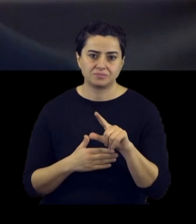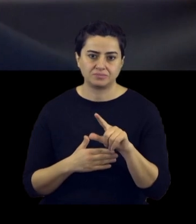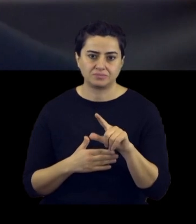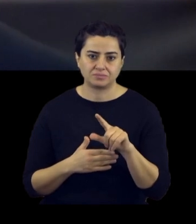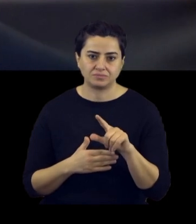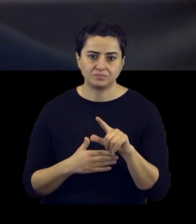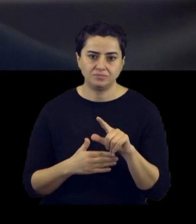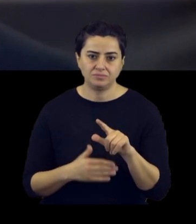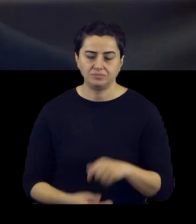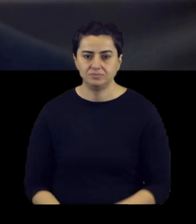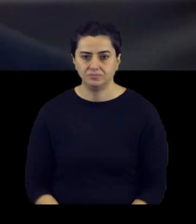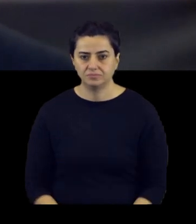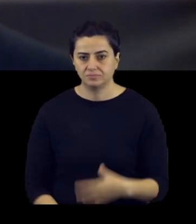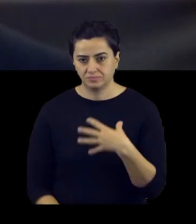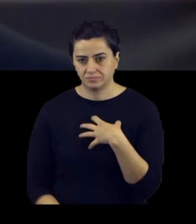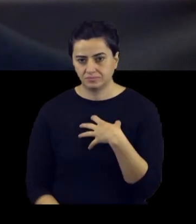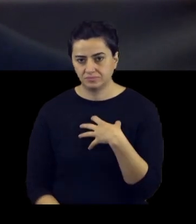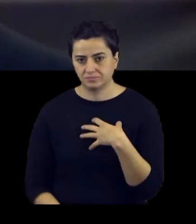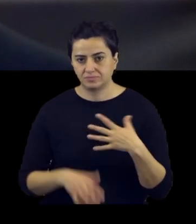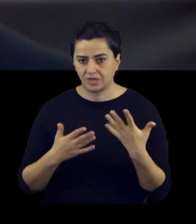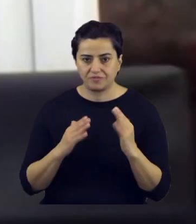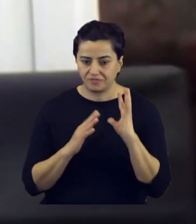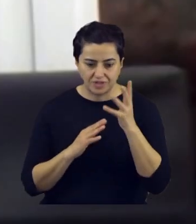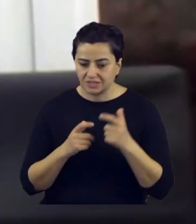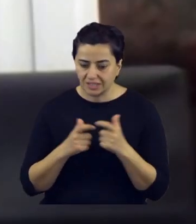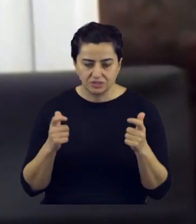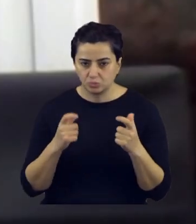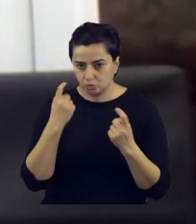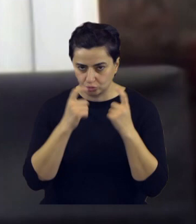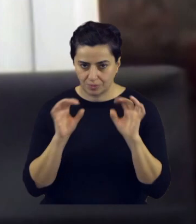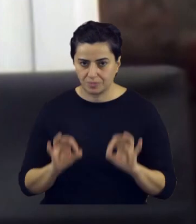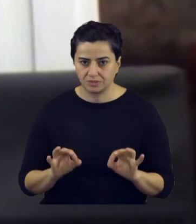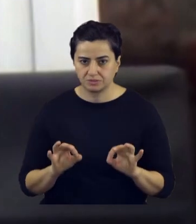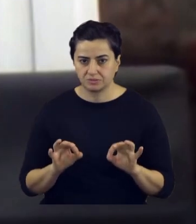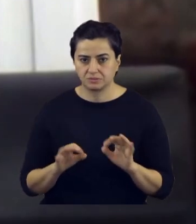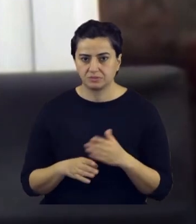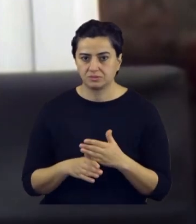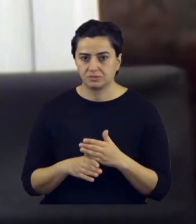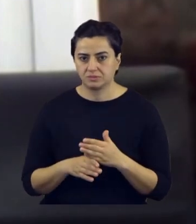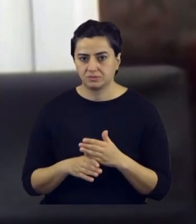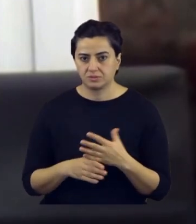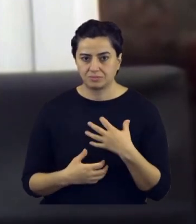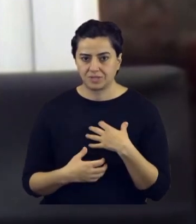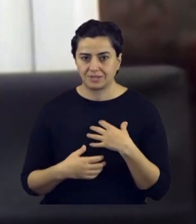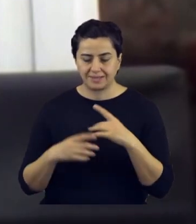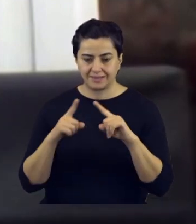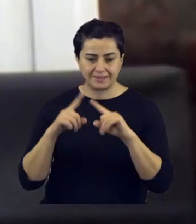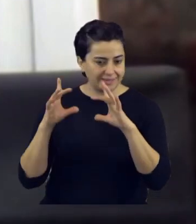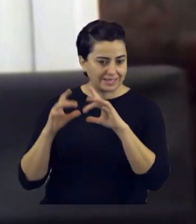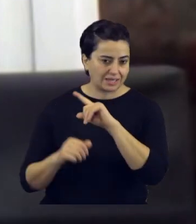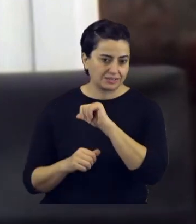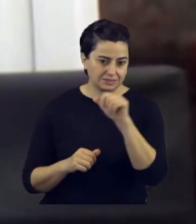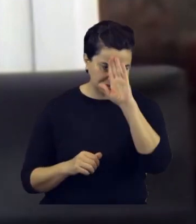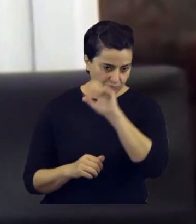kendimi nasıl daha fazla geliştirebilirim diye düşünmeye çalıştım. Çünkü ben Tekirdağ'dan